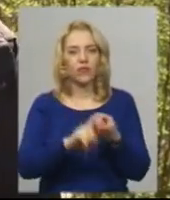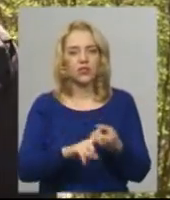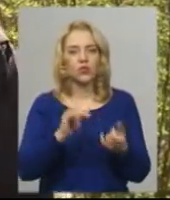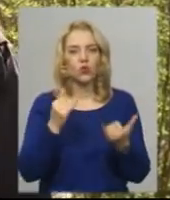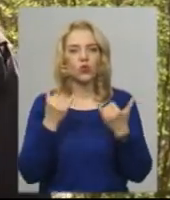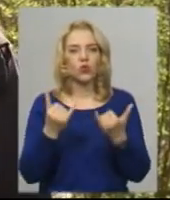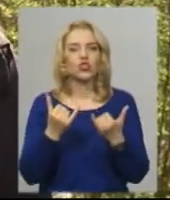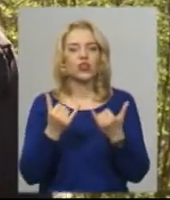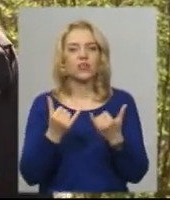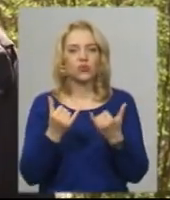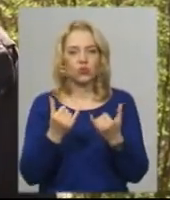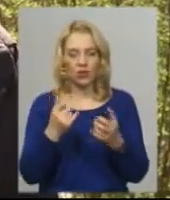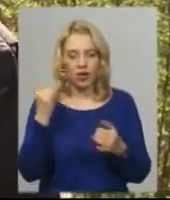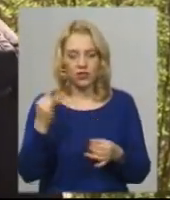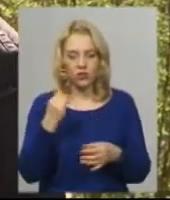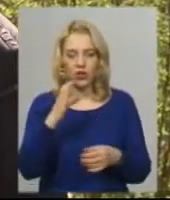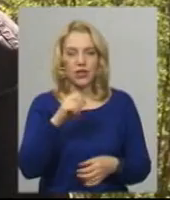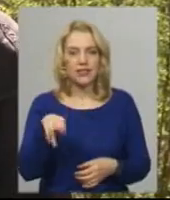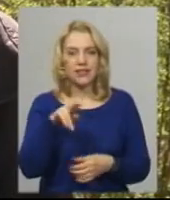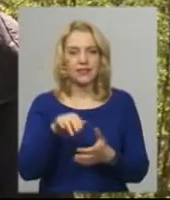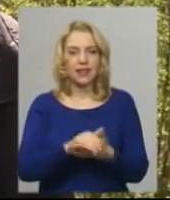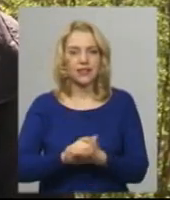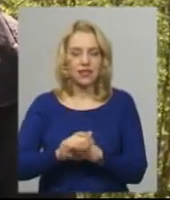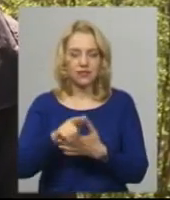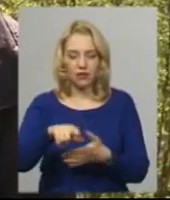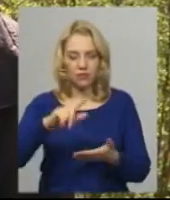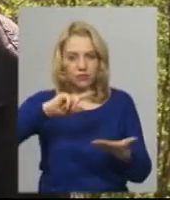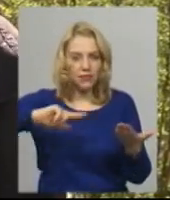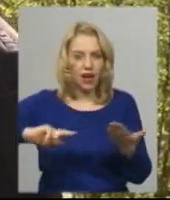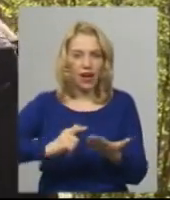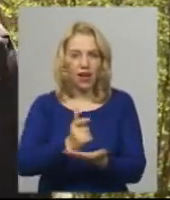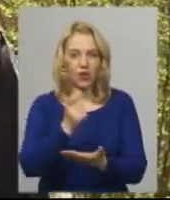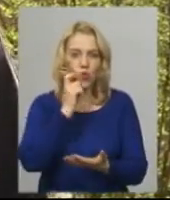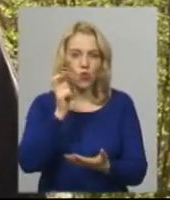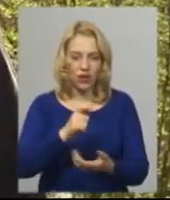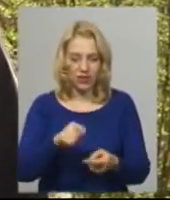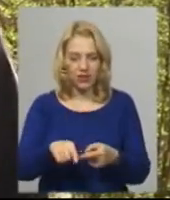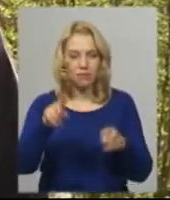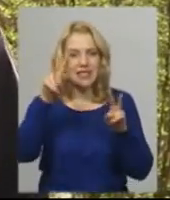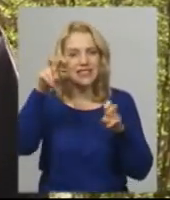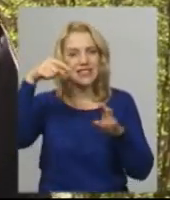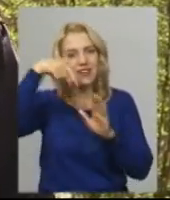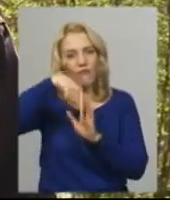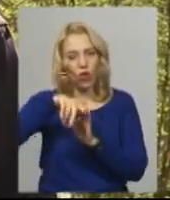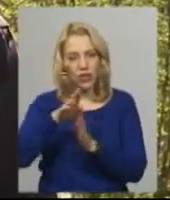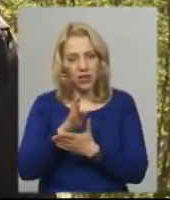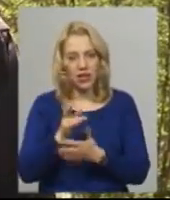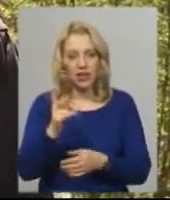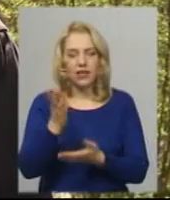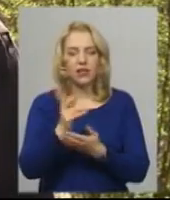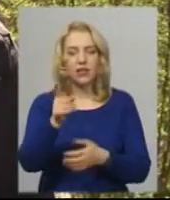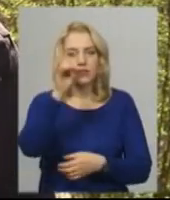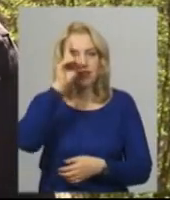України. Це сад єдності з картою України. І певними символічними елементами є сад слави, присвячений